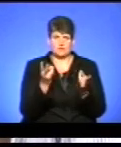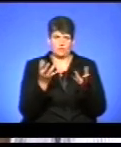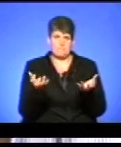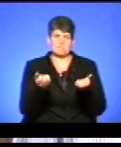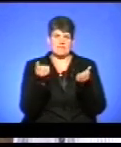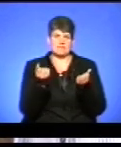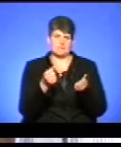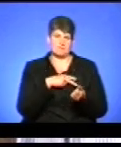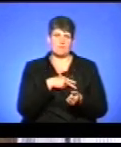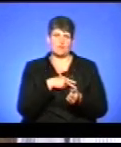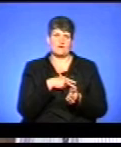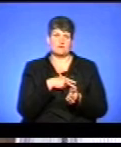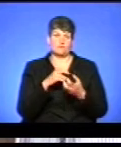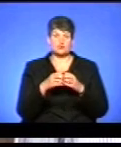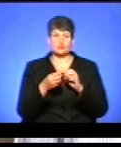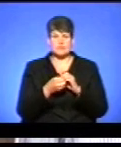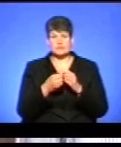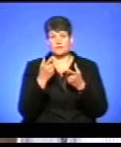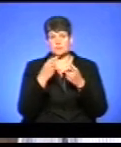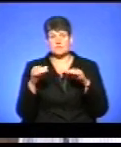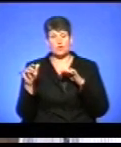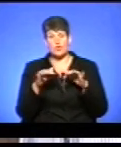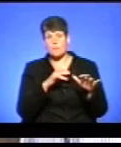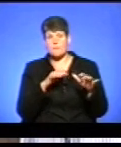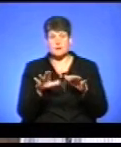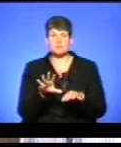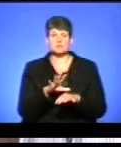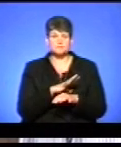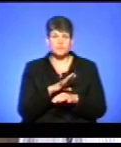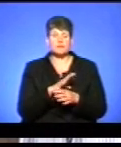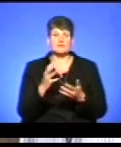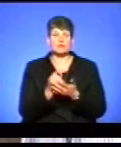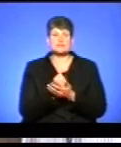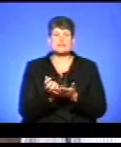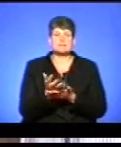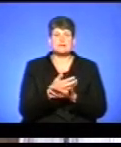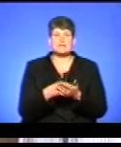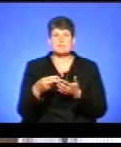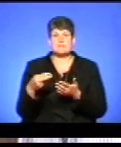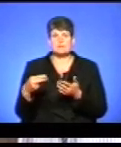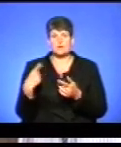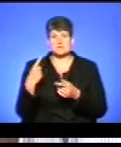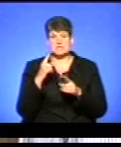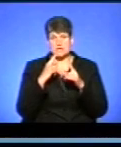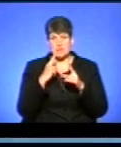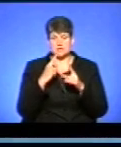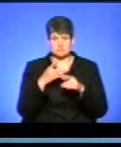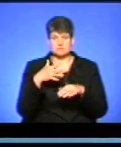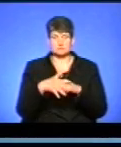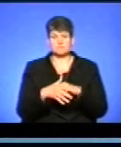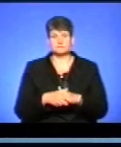підтримувати і преміювати. В результаті інформаційної кампанії, яку ми провели, нам вдалося зібрати підписи і обласна рада прореагувала на цю петицію.